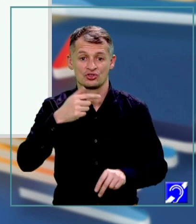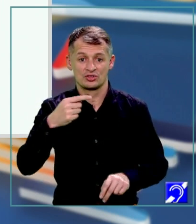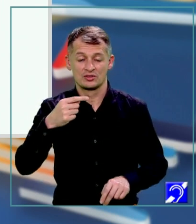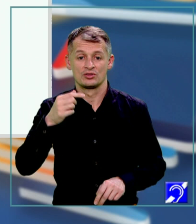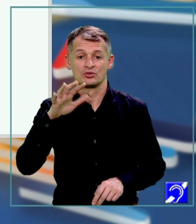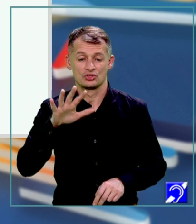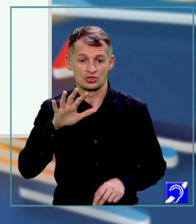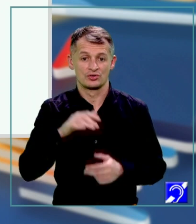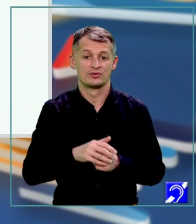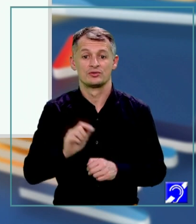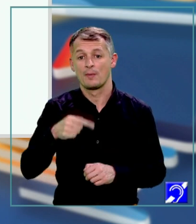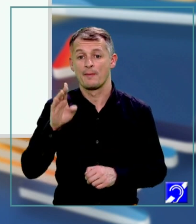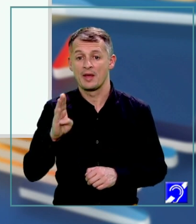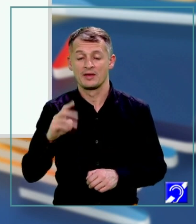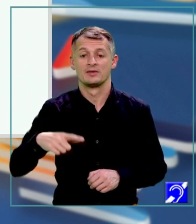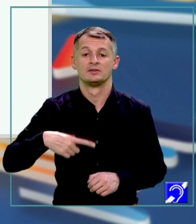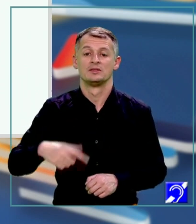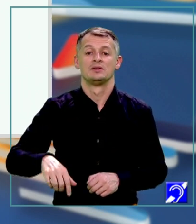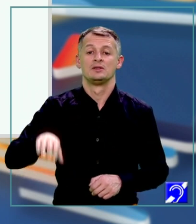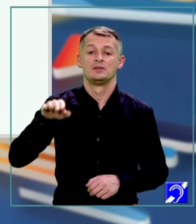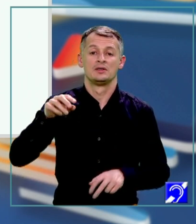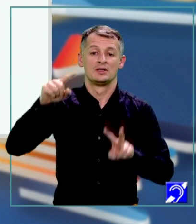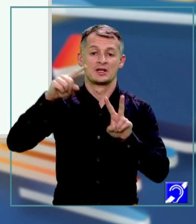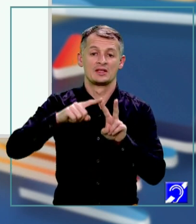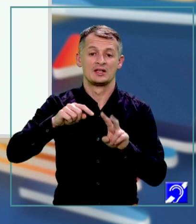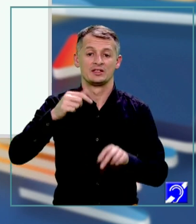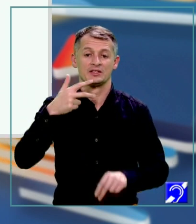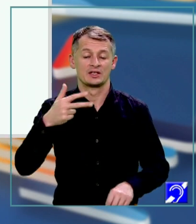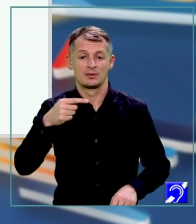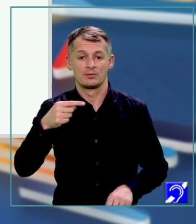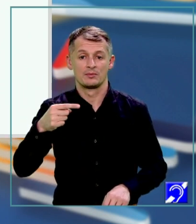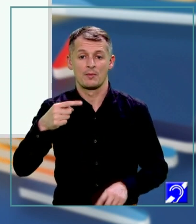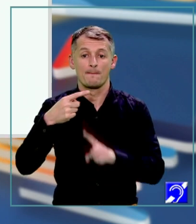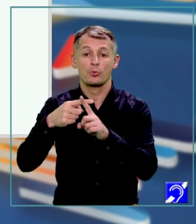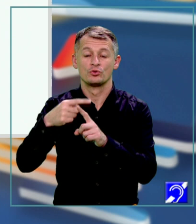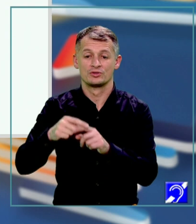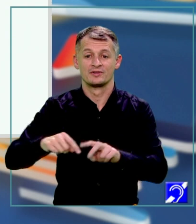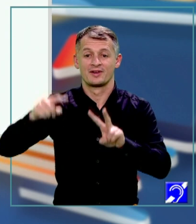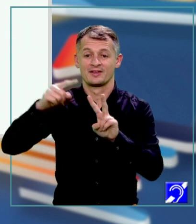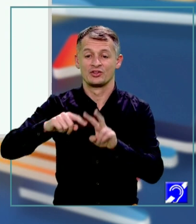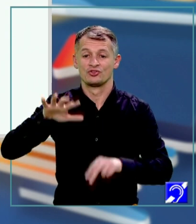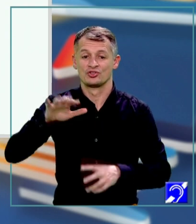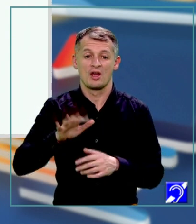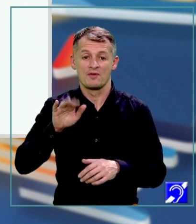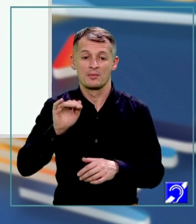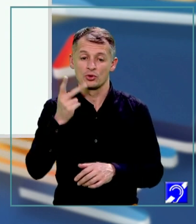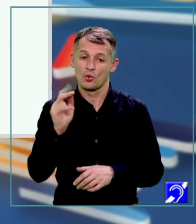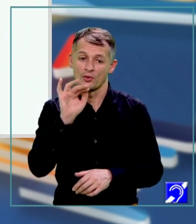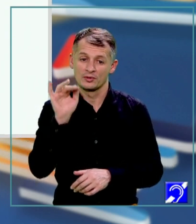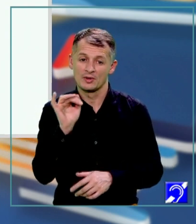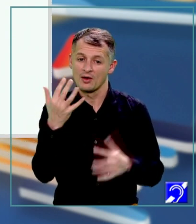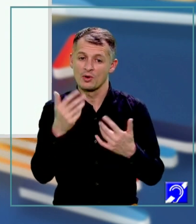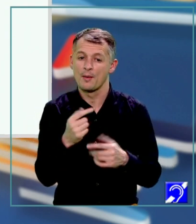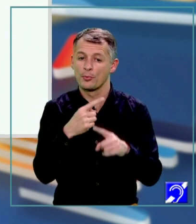egal cu radical din 3 plus radical din 5. Avem și aici două întrebări. Să calculăm produsul